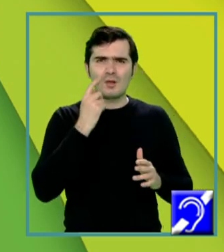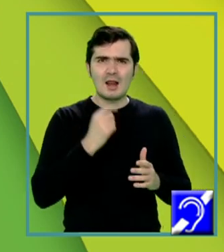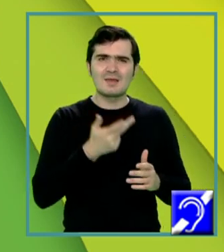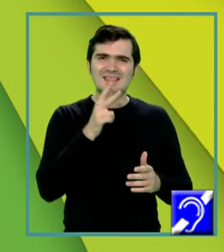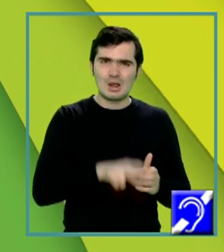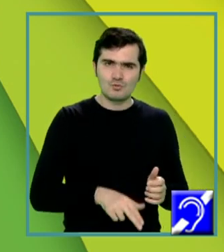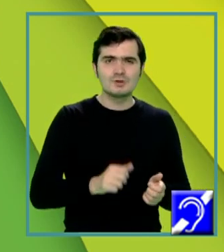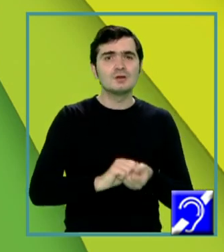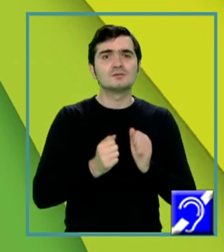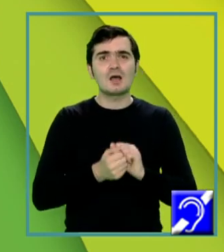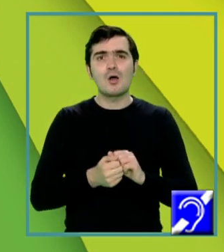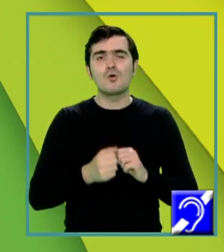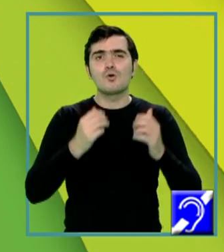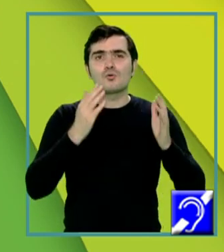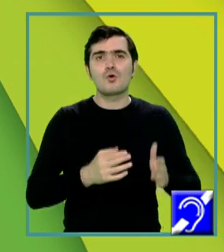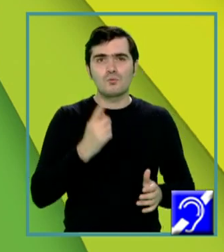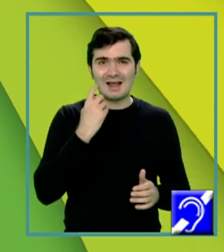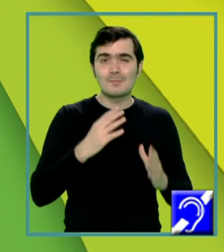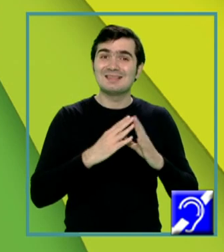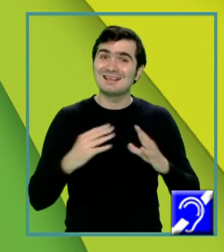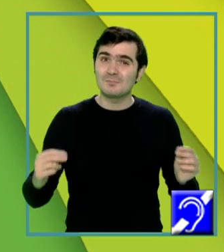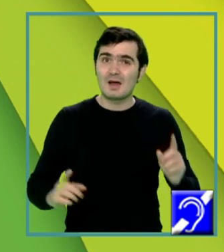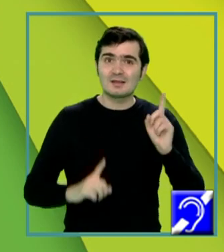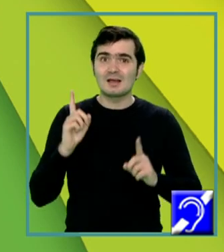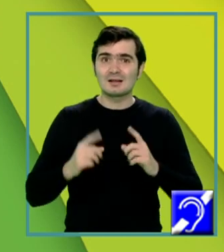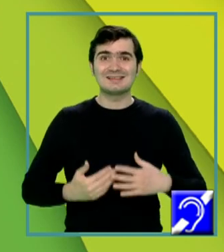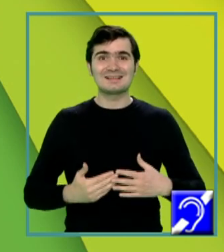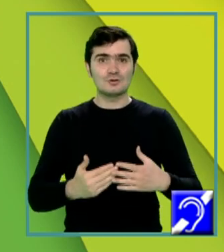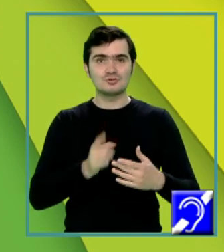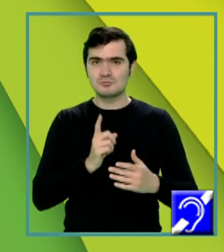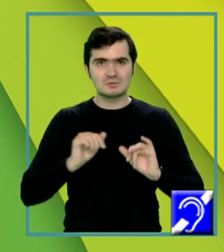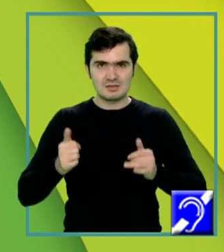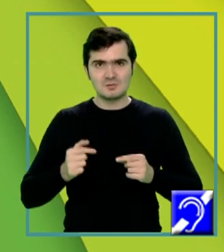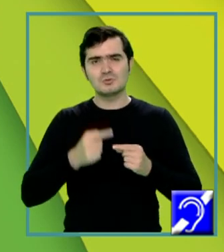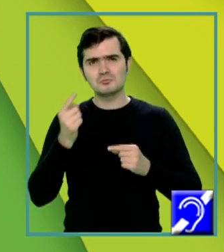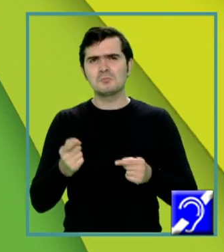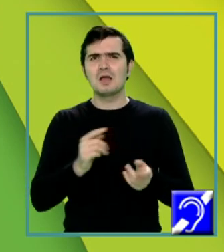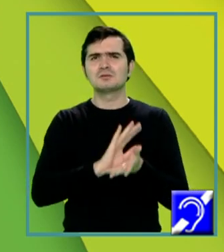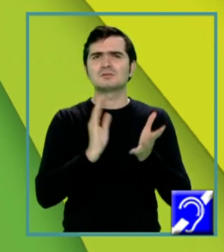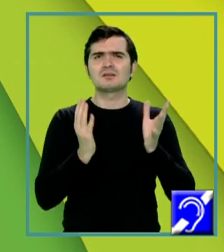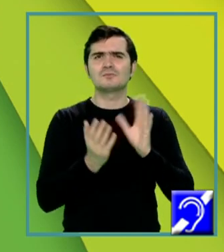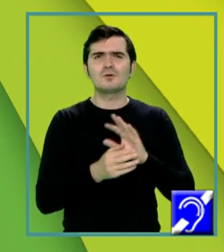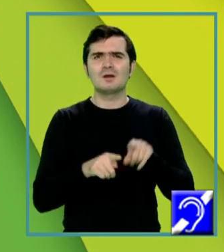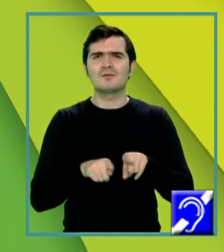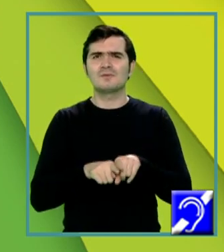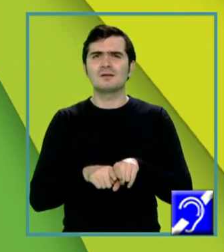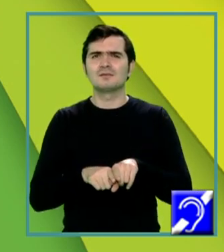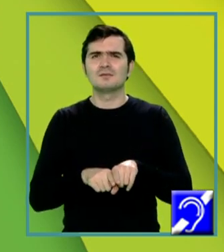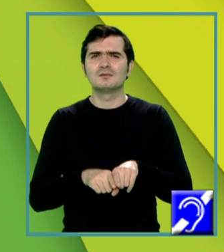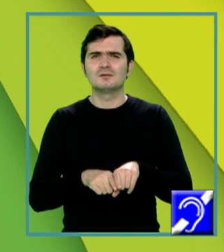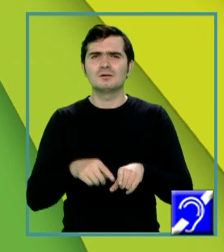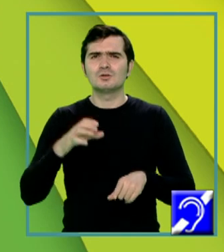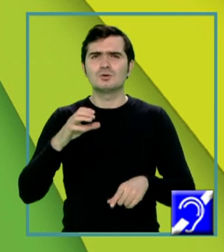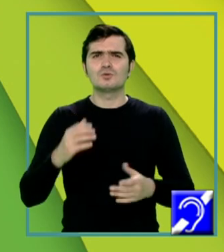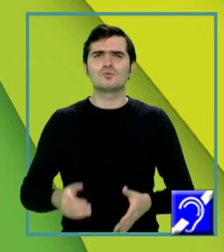corpul galben dispare dacă sarcina nu are loc și se transformă într-o cicatrice numită